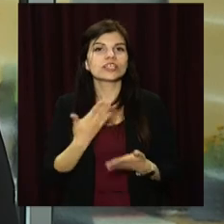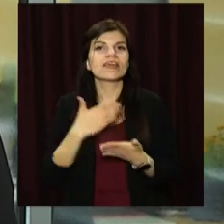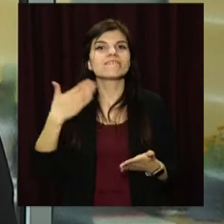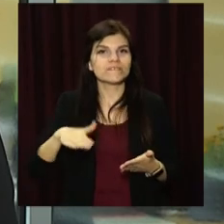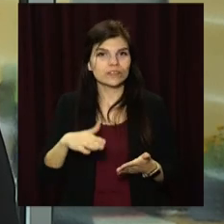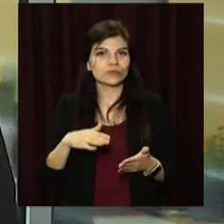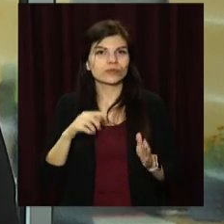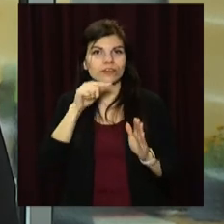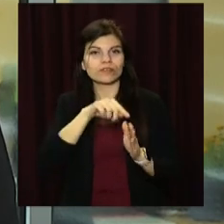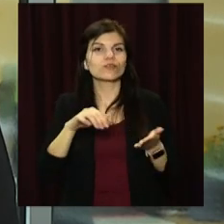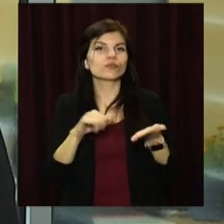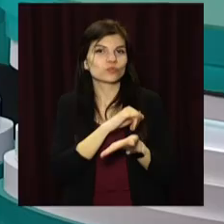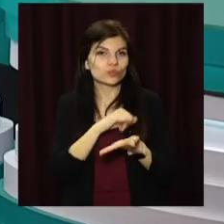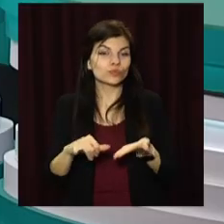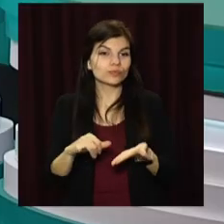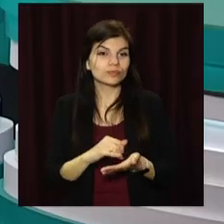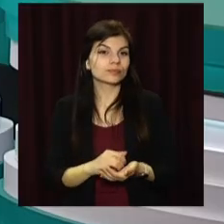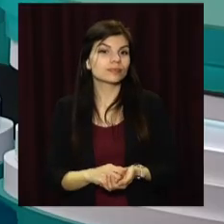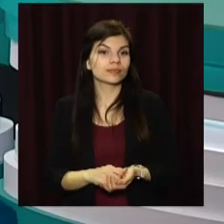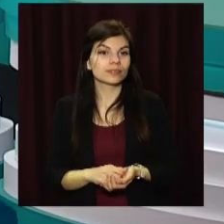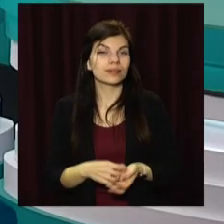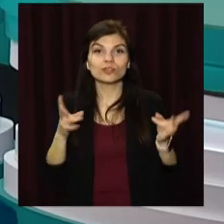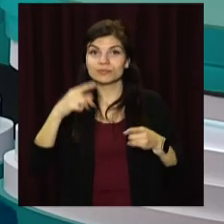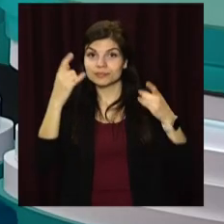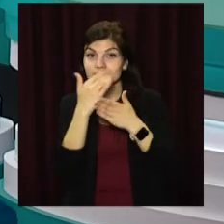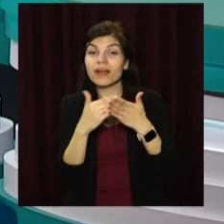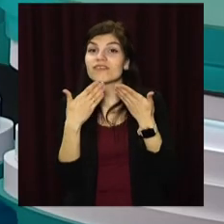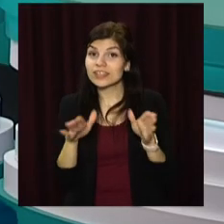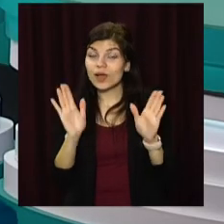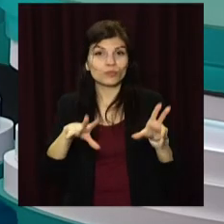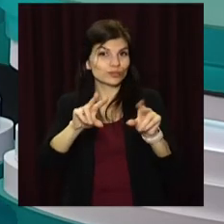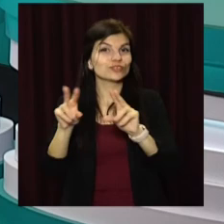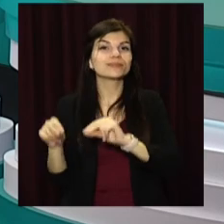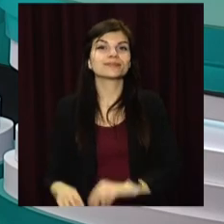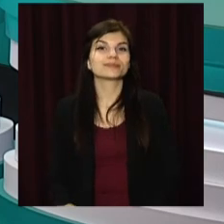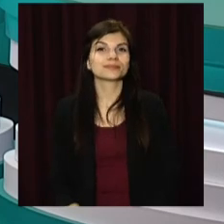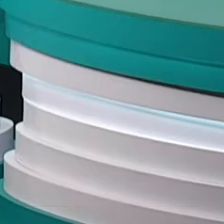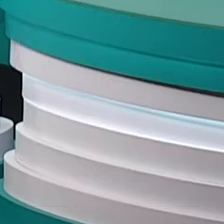соціальних мережах та на нашому ютуб-каналі. Залишайтеся з «Відкритим» і хай щастить!